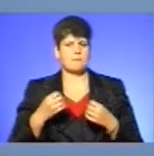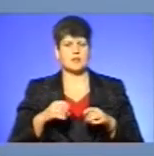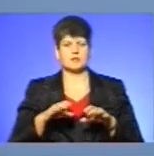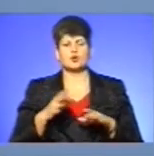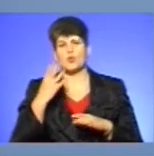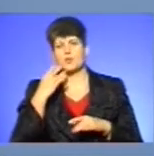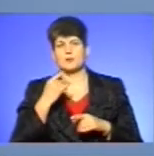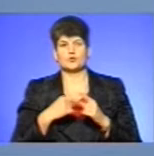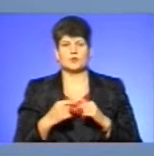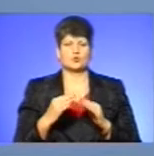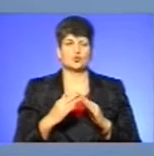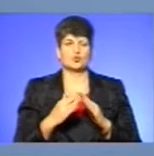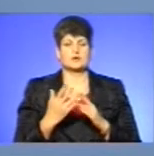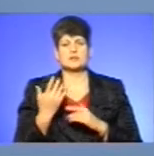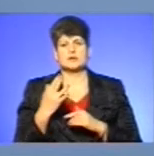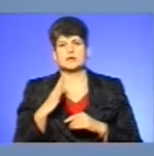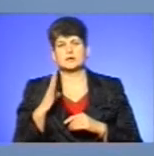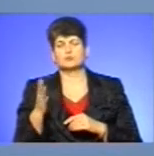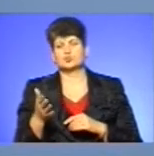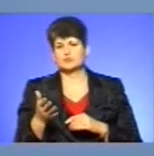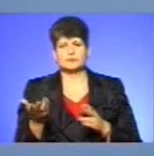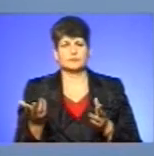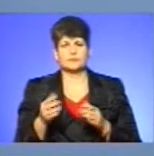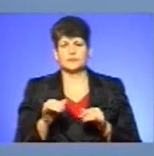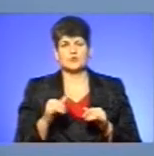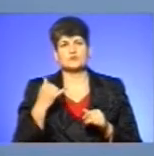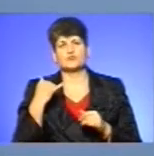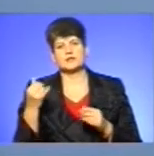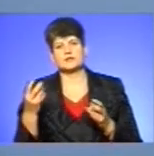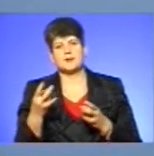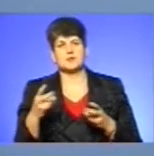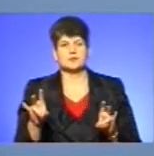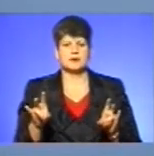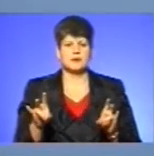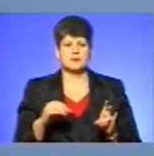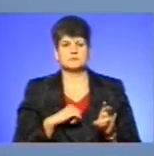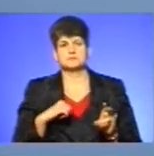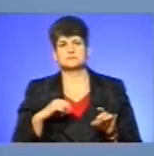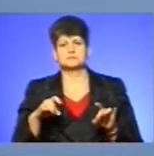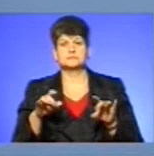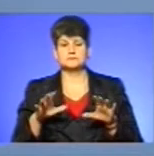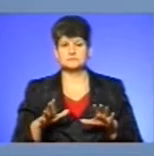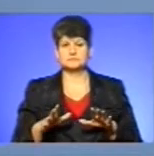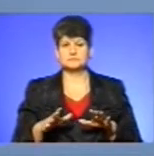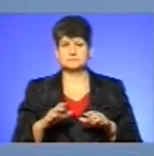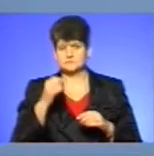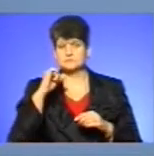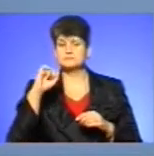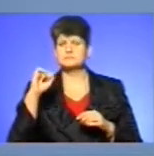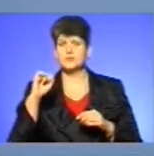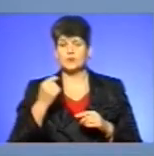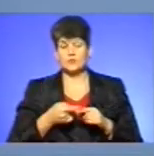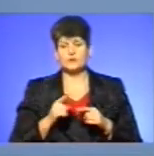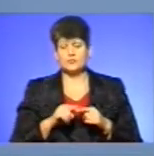повертатися додому, наскільки бути, чи їм потрібно це дзвонити, чи не потрібно це дзвонити. Ну, як на мене, основним соціальним